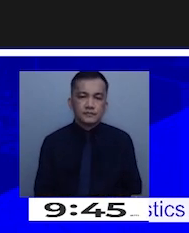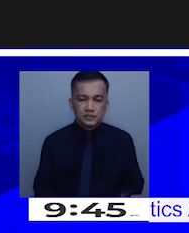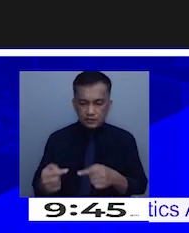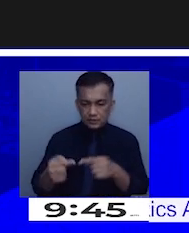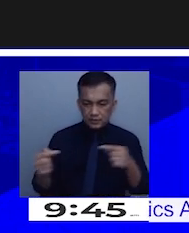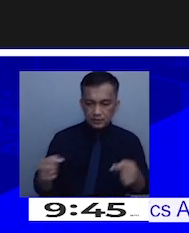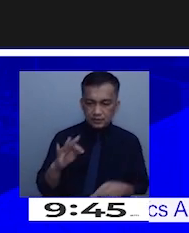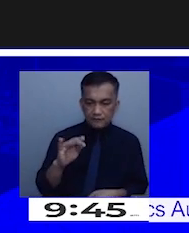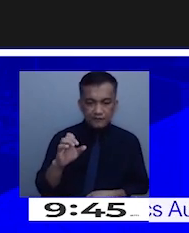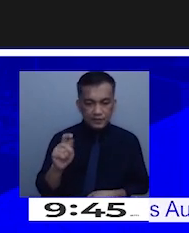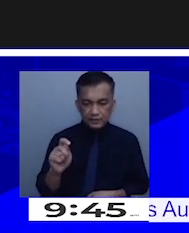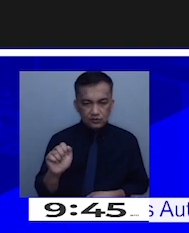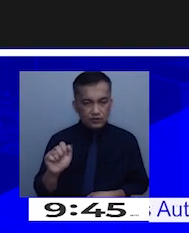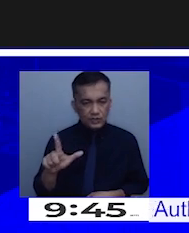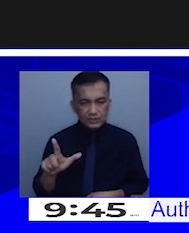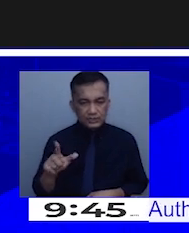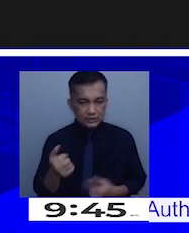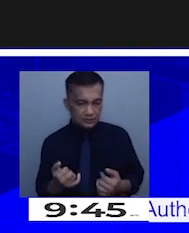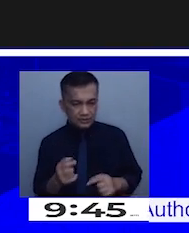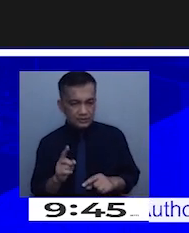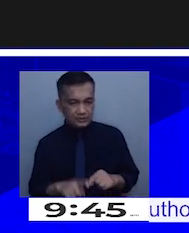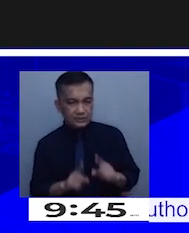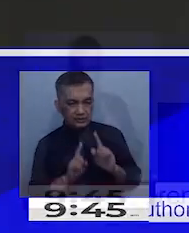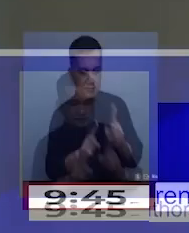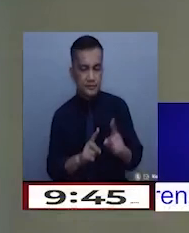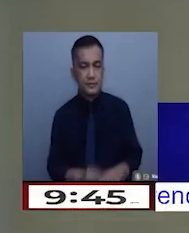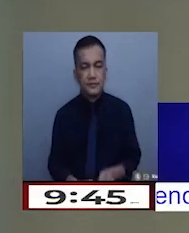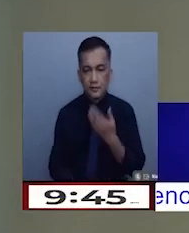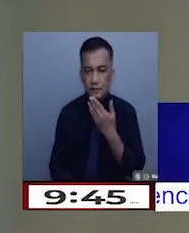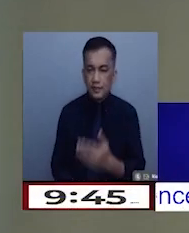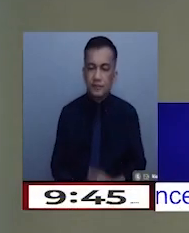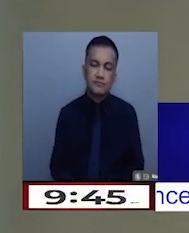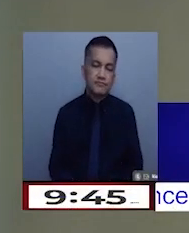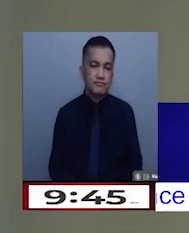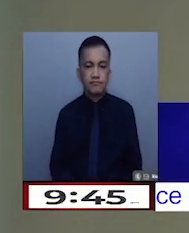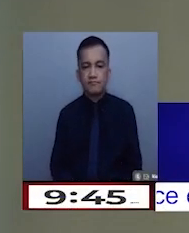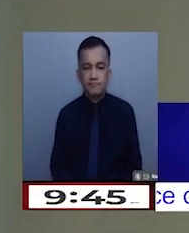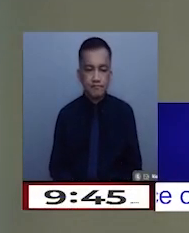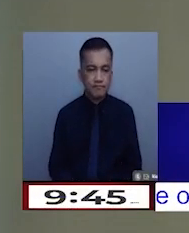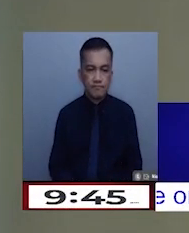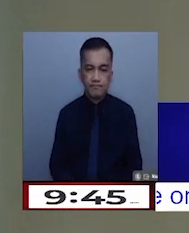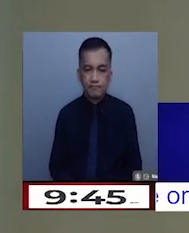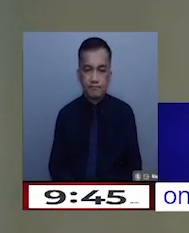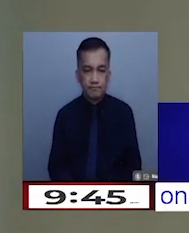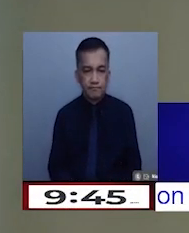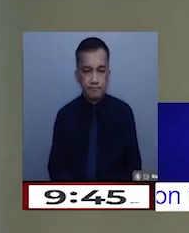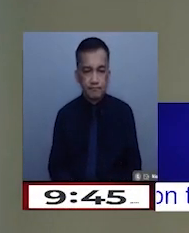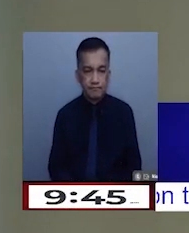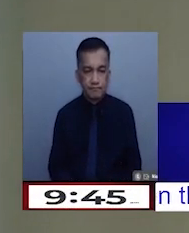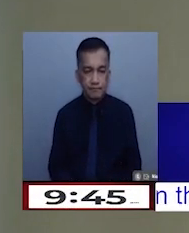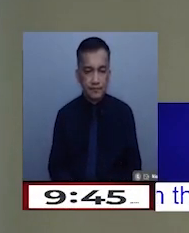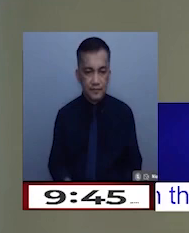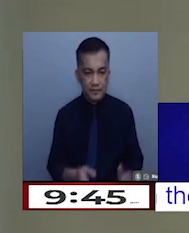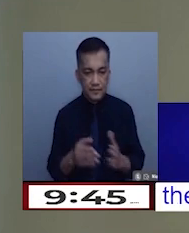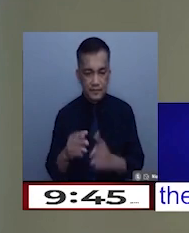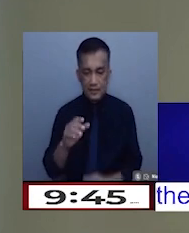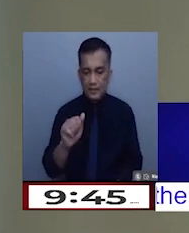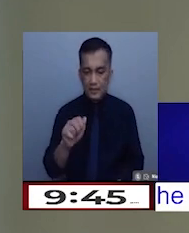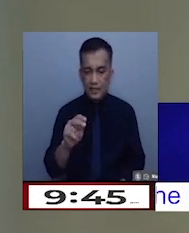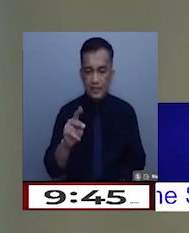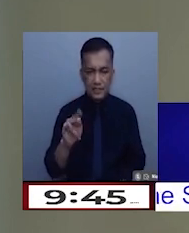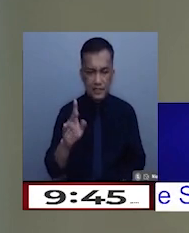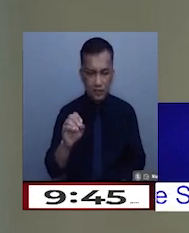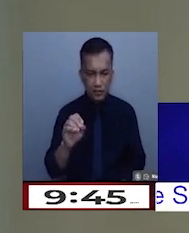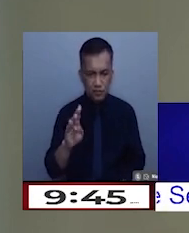sa ngayon, hindi ko pa masasagot. Thank you. Thank you, sir. Yes, we have a question here from Sir Andreo of Bloomberg.